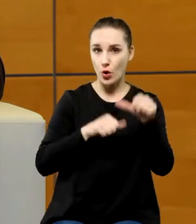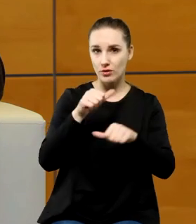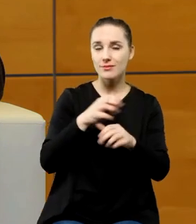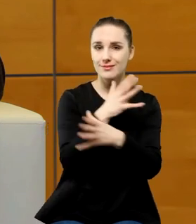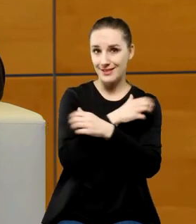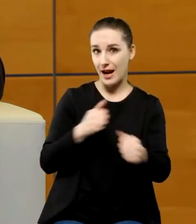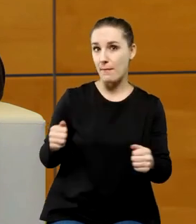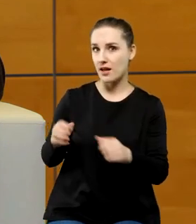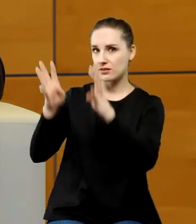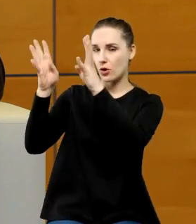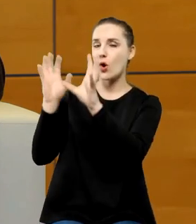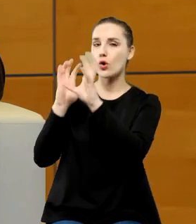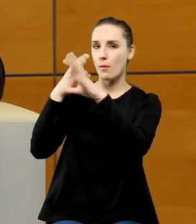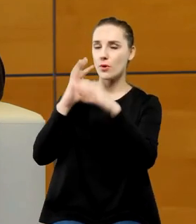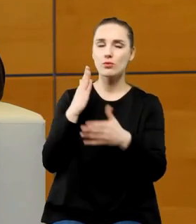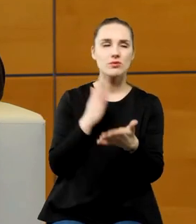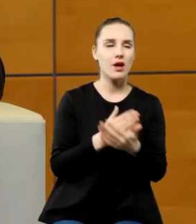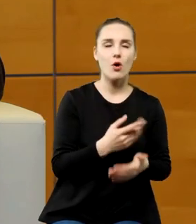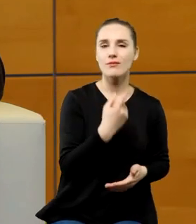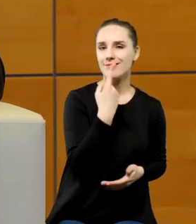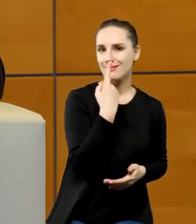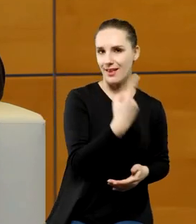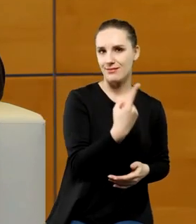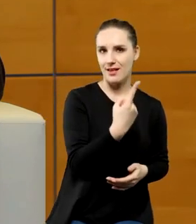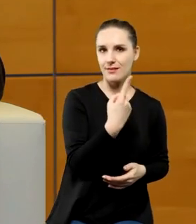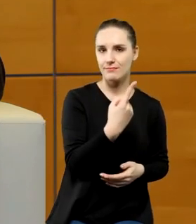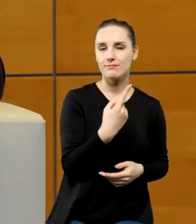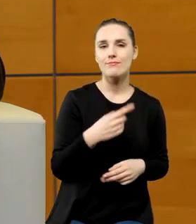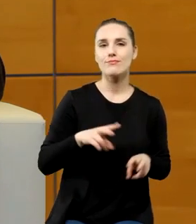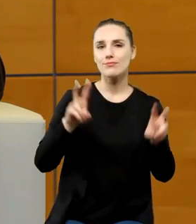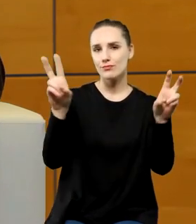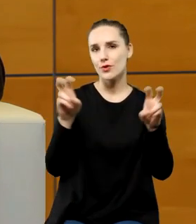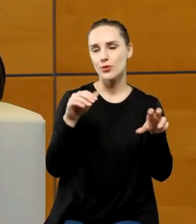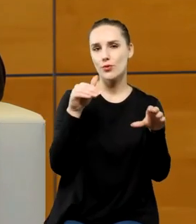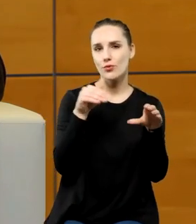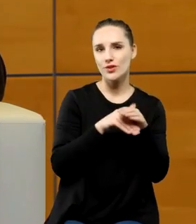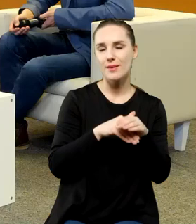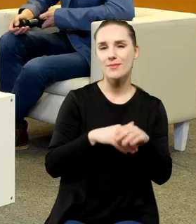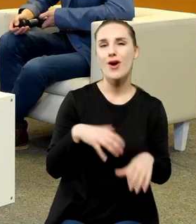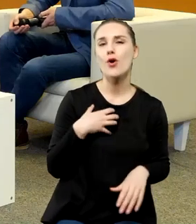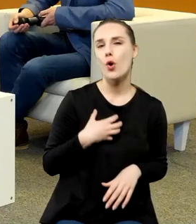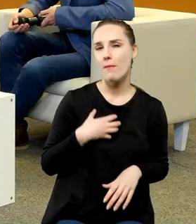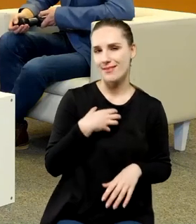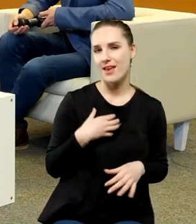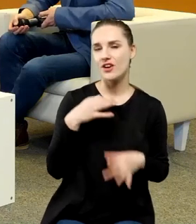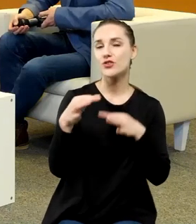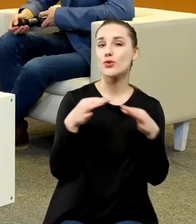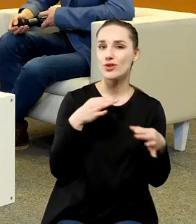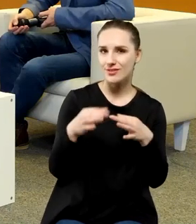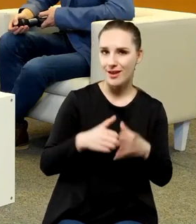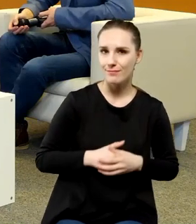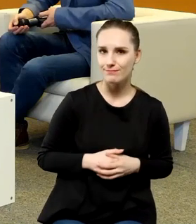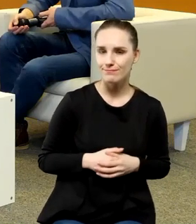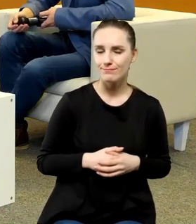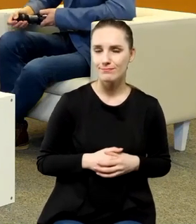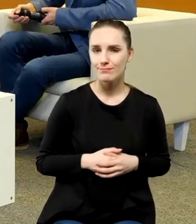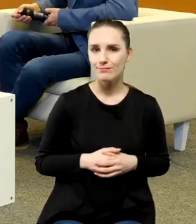jako jedyny nosi podtytuł komedia historyczna czyli próba